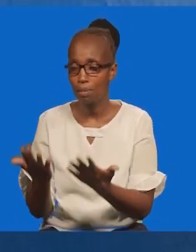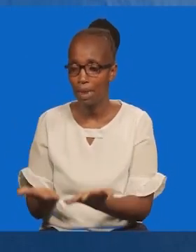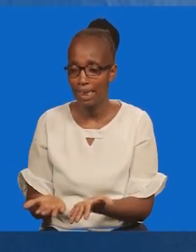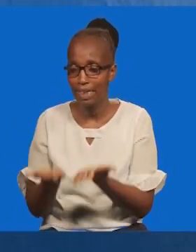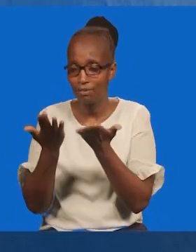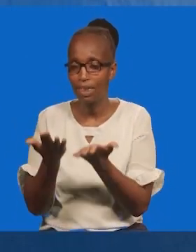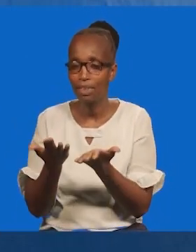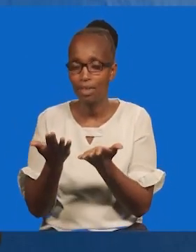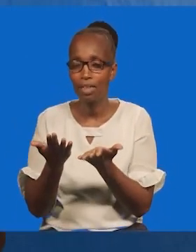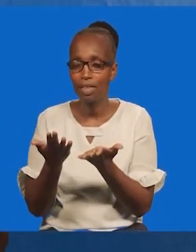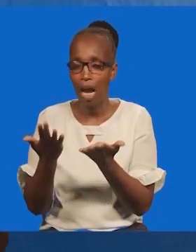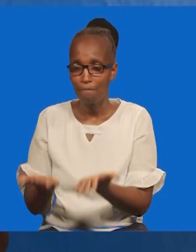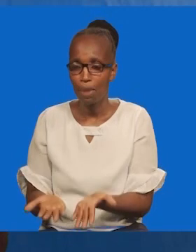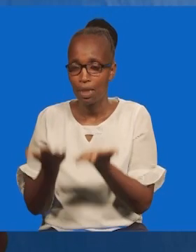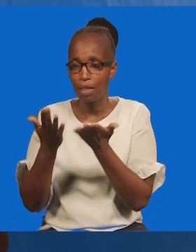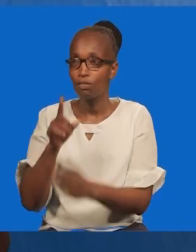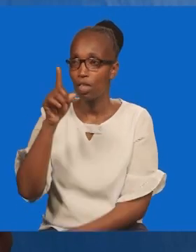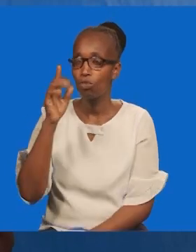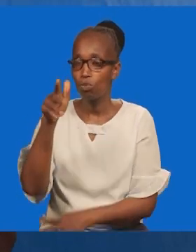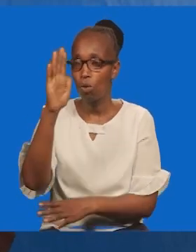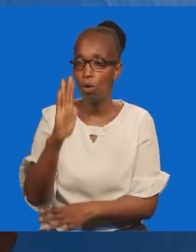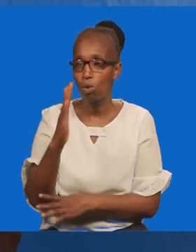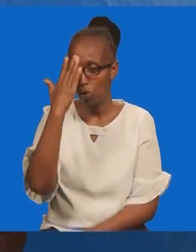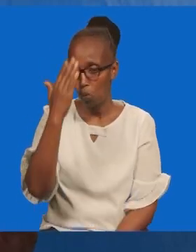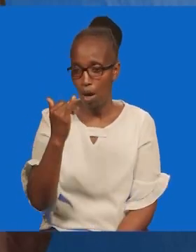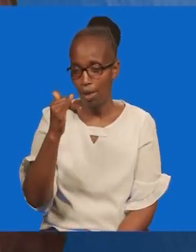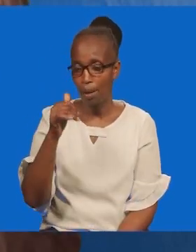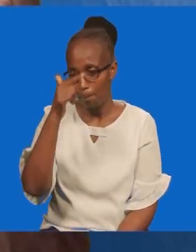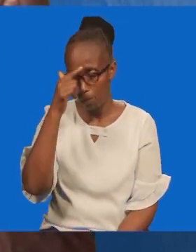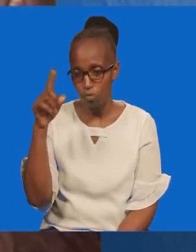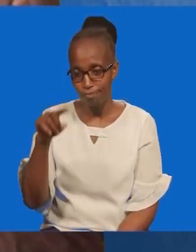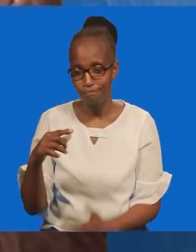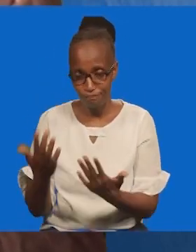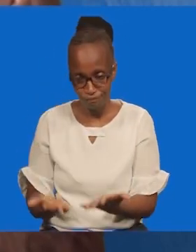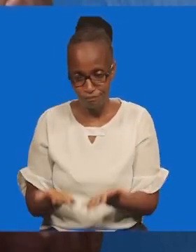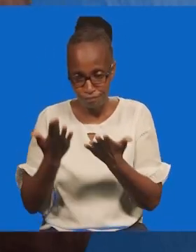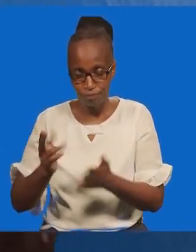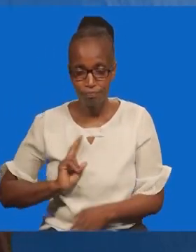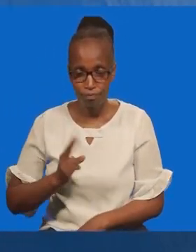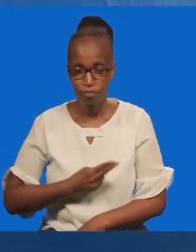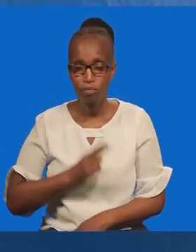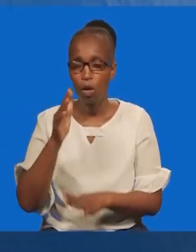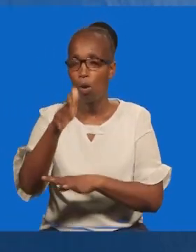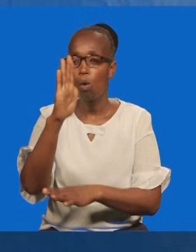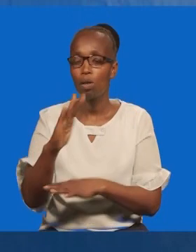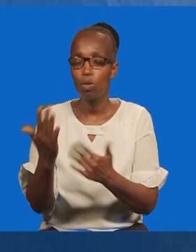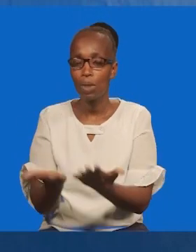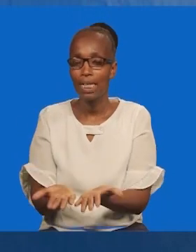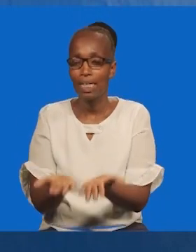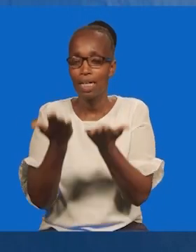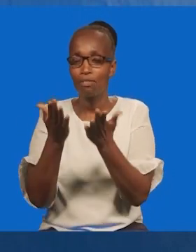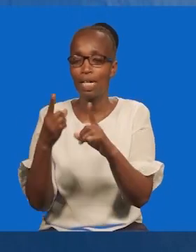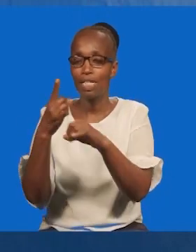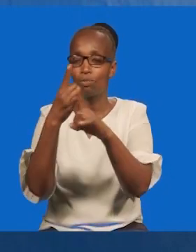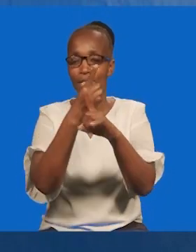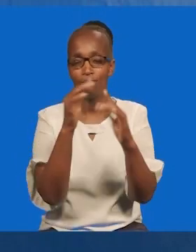Heye mwana, nilikutukuza kwa maana umeninua. Mwana, aletuinua kwa kufi